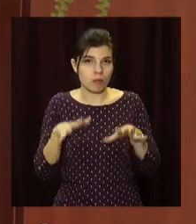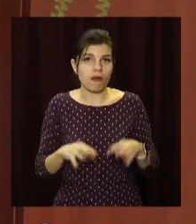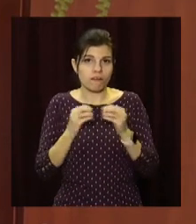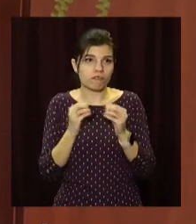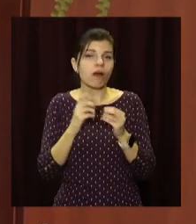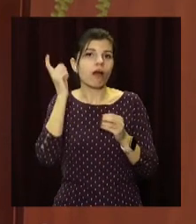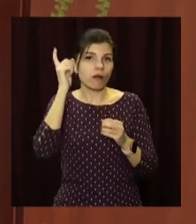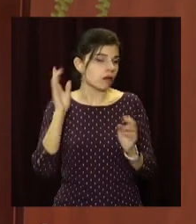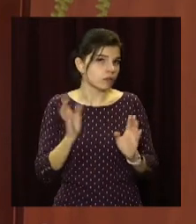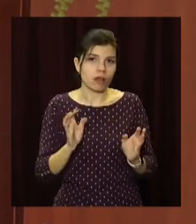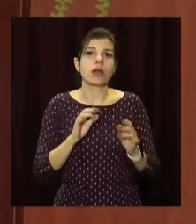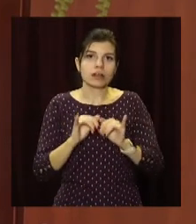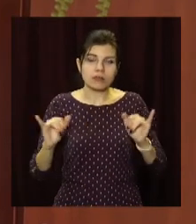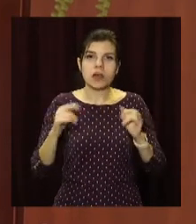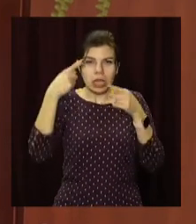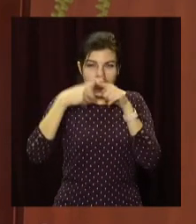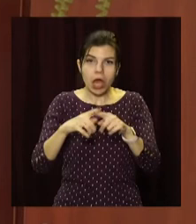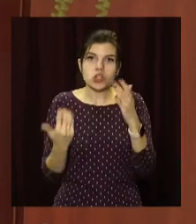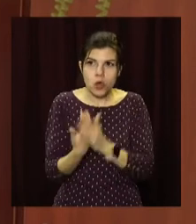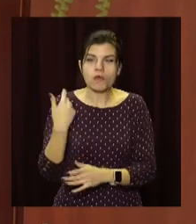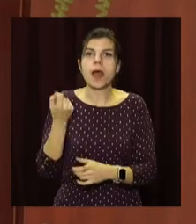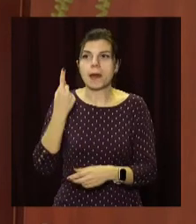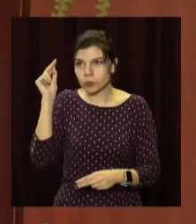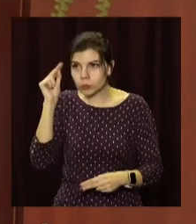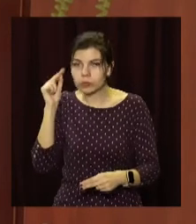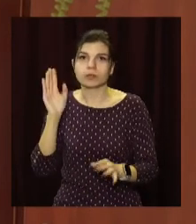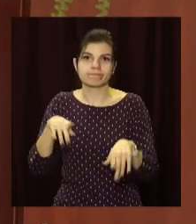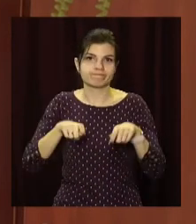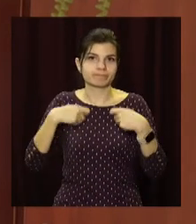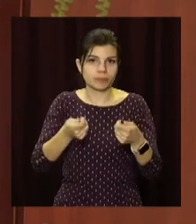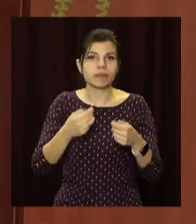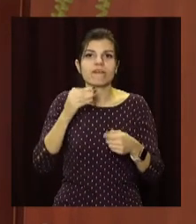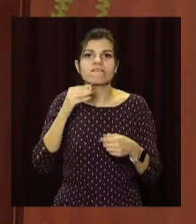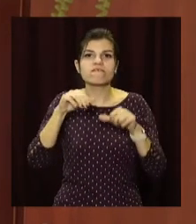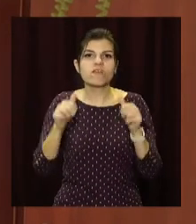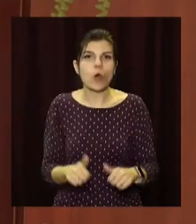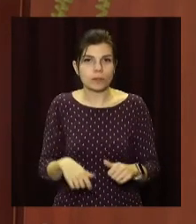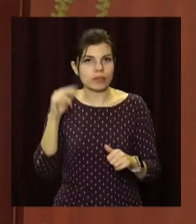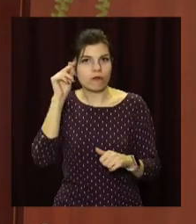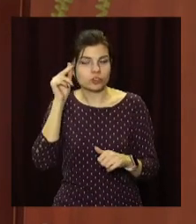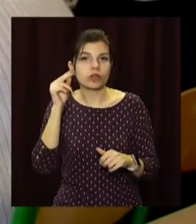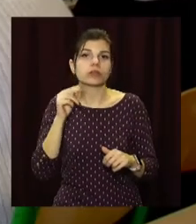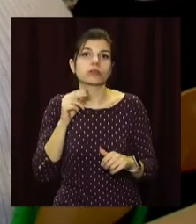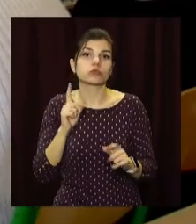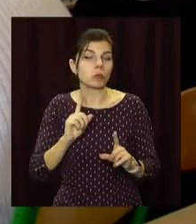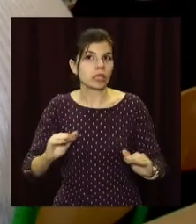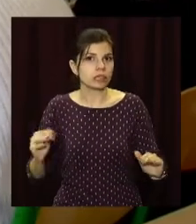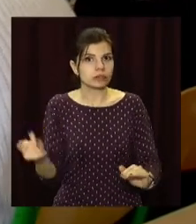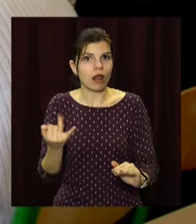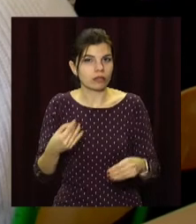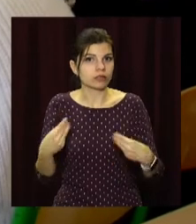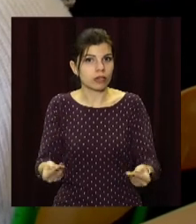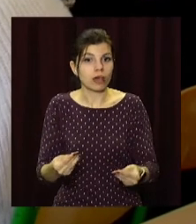розвиватися постійно освоюючи технології, різноманітні форми навчання для того, щоб зацікавити учнів. У міському